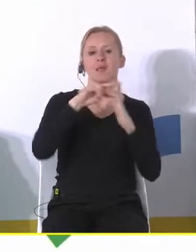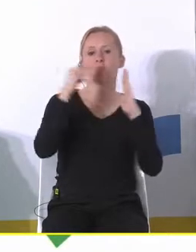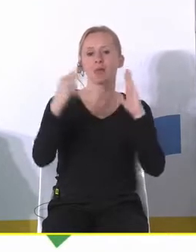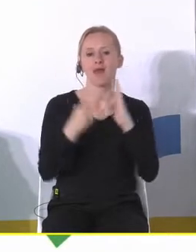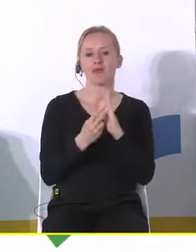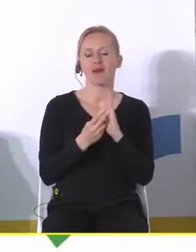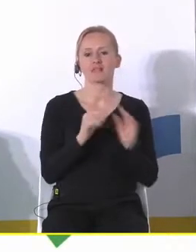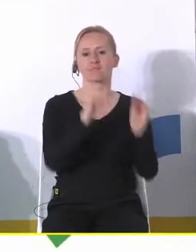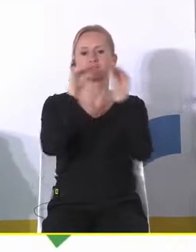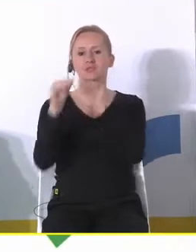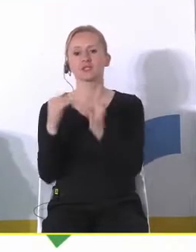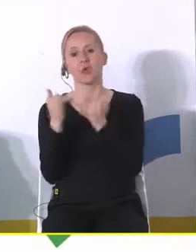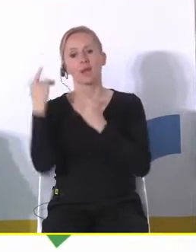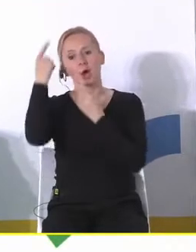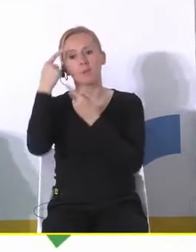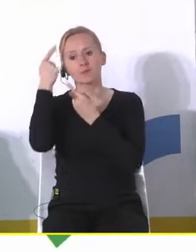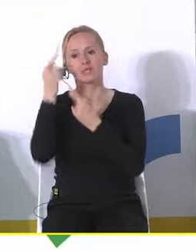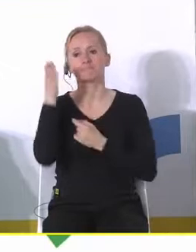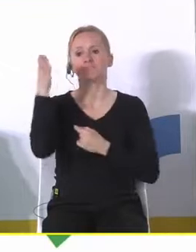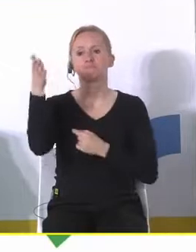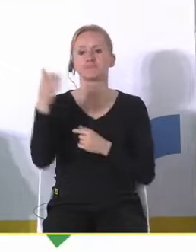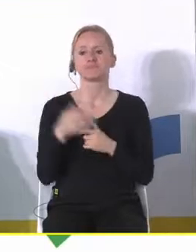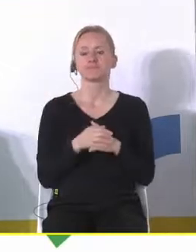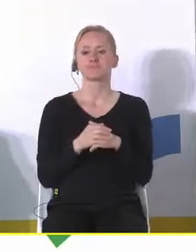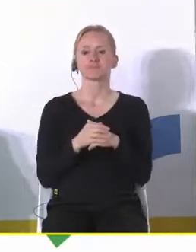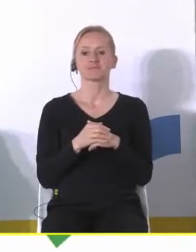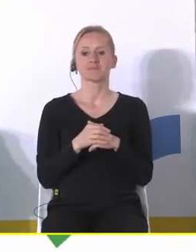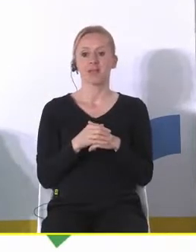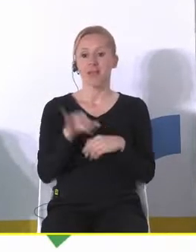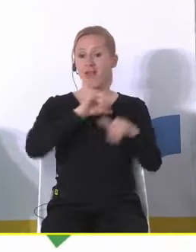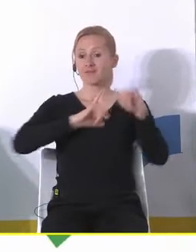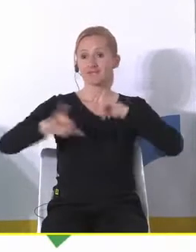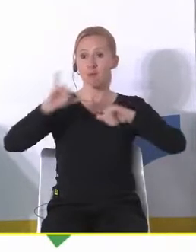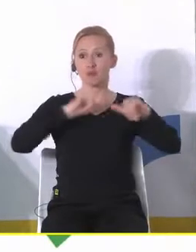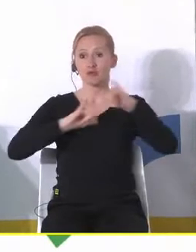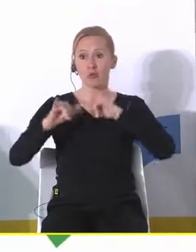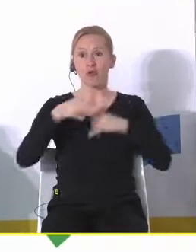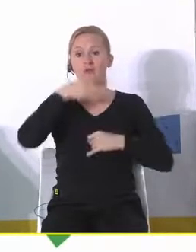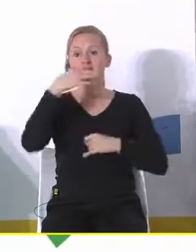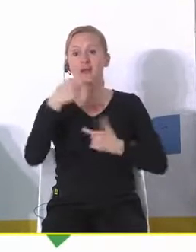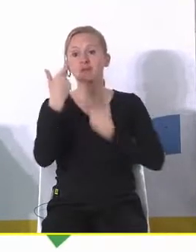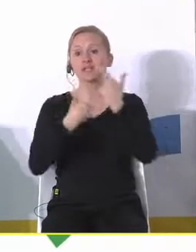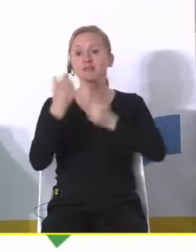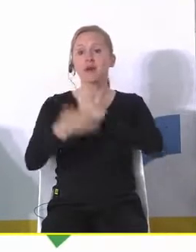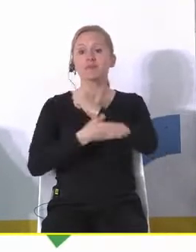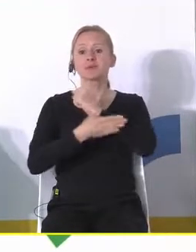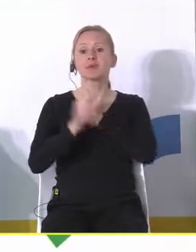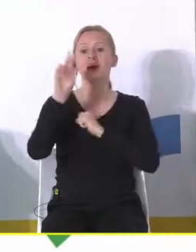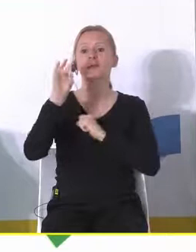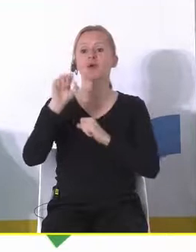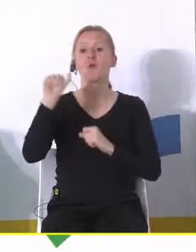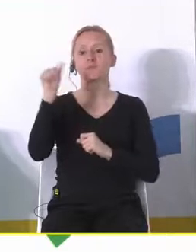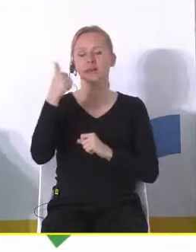żeby przejść do takiego sposobu myślenia to w przypadku samorządowców najlepiej zrobić na podstawie artykułu pierwszego